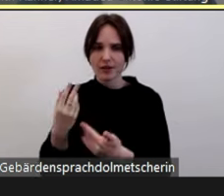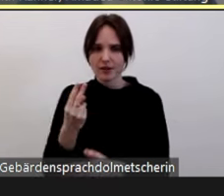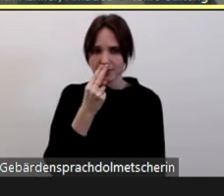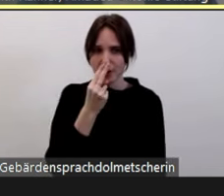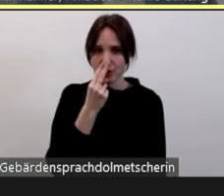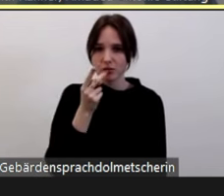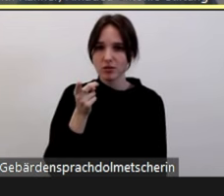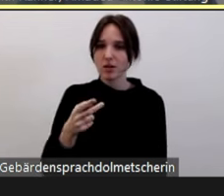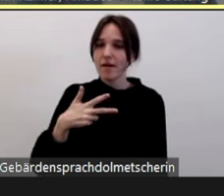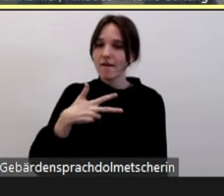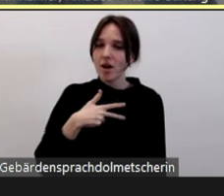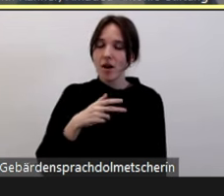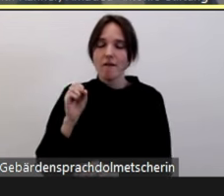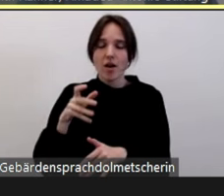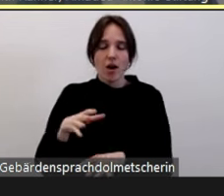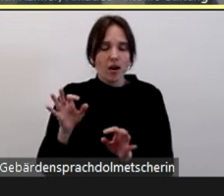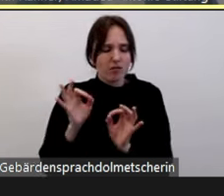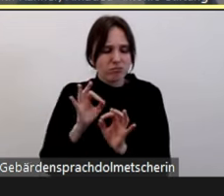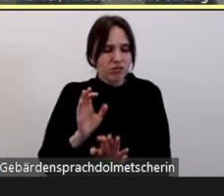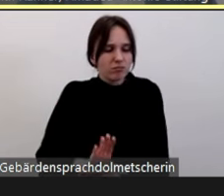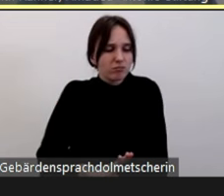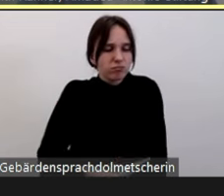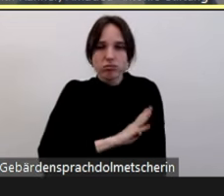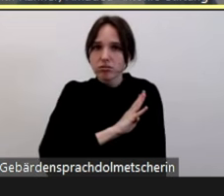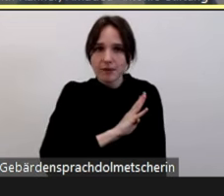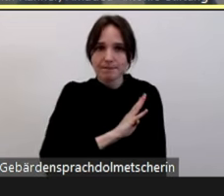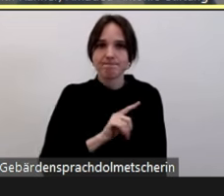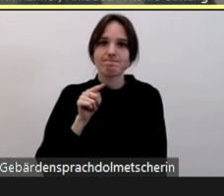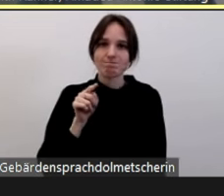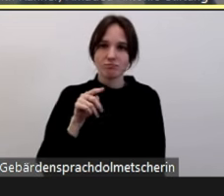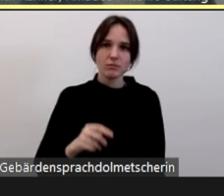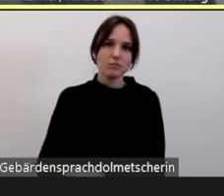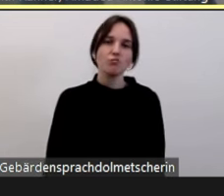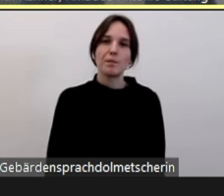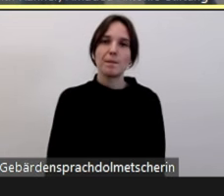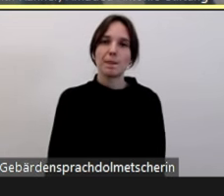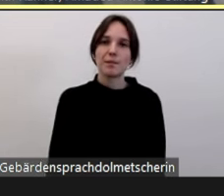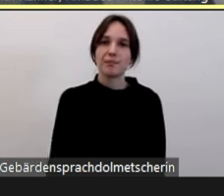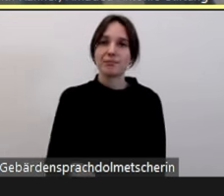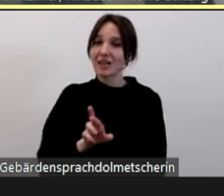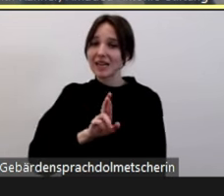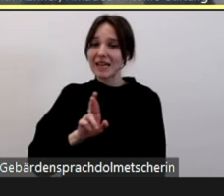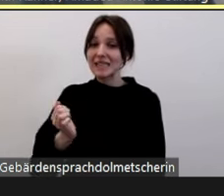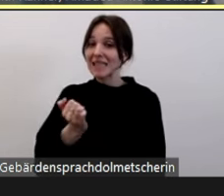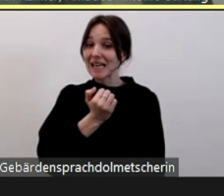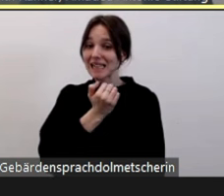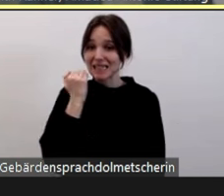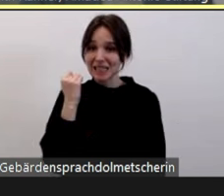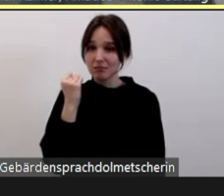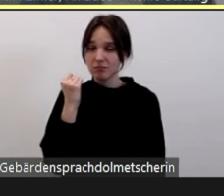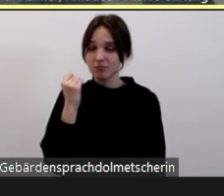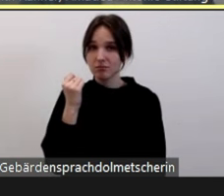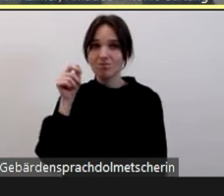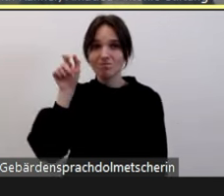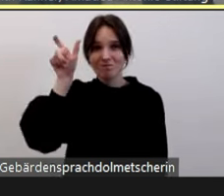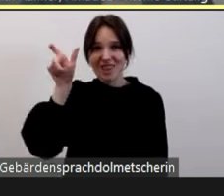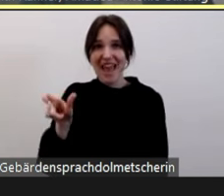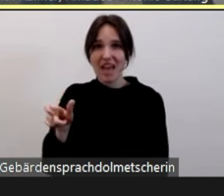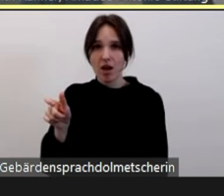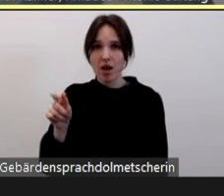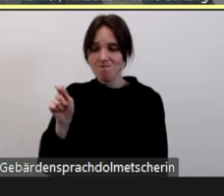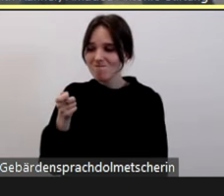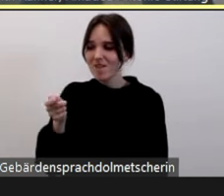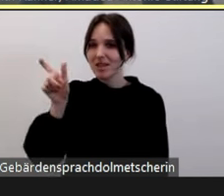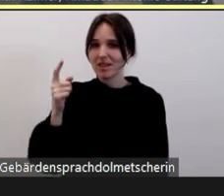und der ist besonders widerwärtig, die rechtsextreme Gesinnung des Täters einmal ganz klar zu erkennen ist. Also einfach, wie er sich